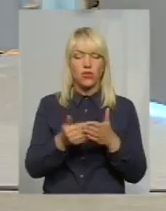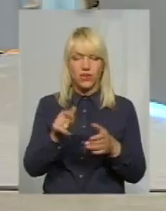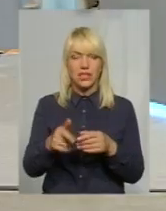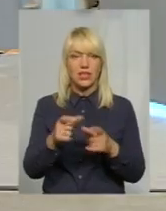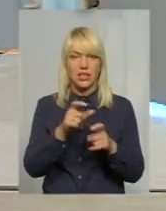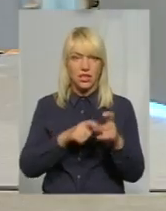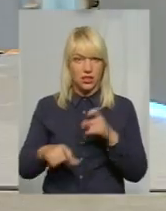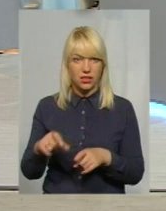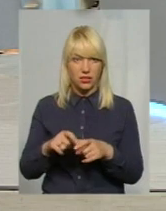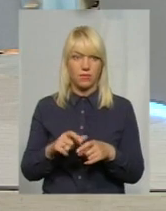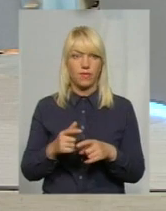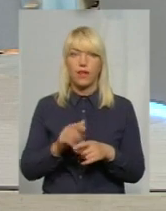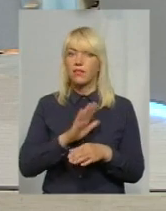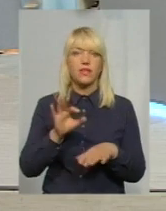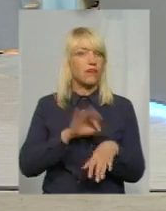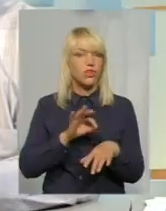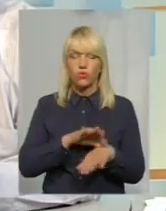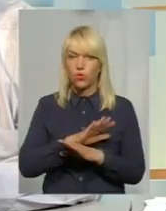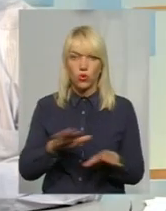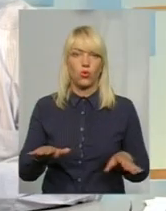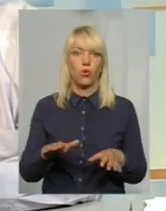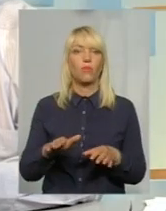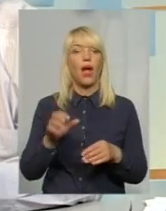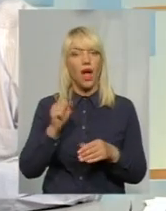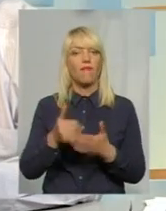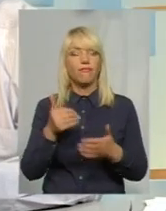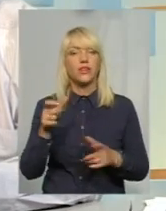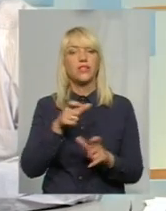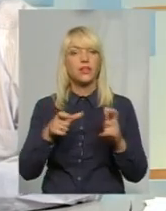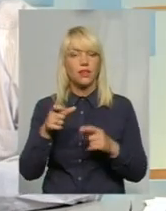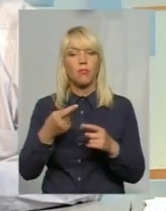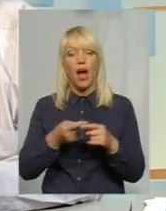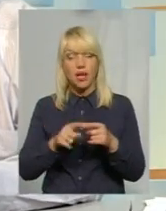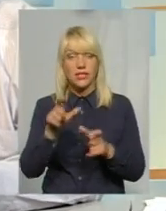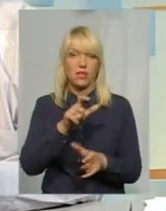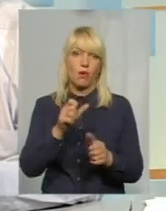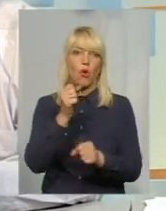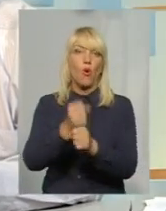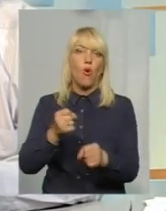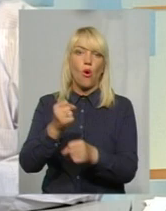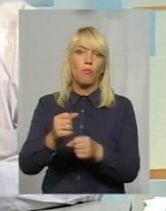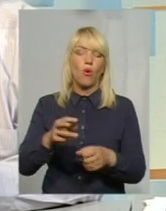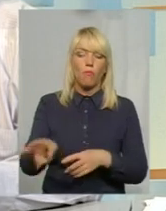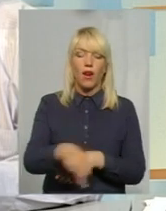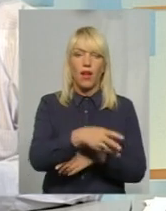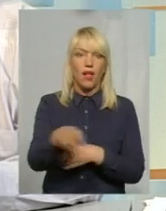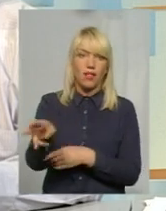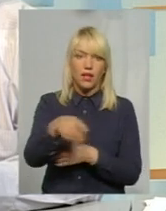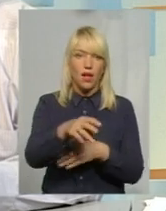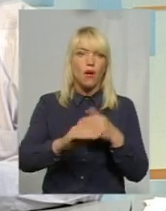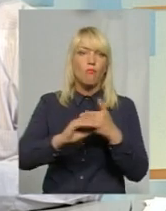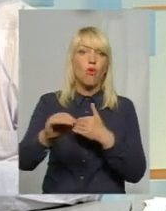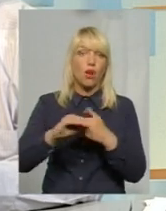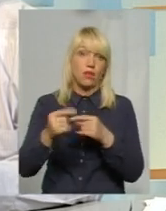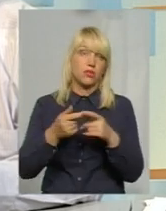дикої з інфекцій чи хвороби, а саме... Так, так. І цією речовиною обробляли навколишні поля. І відповідно це є